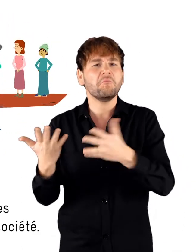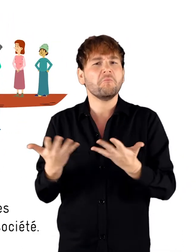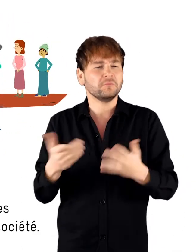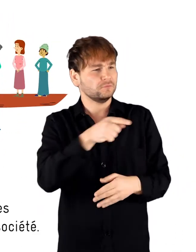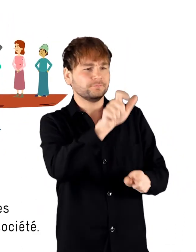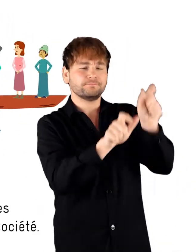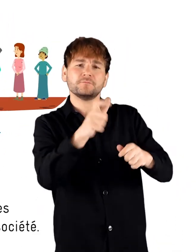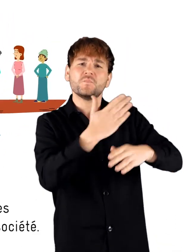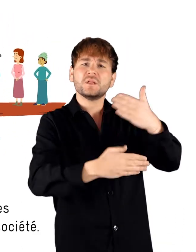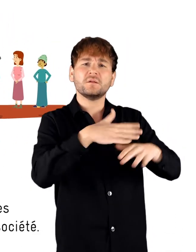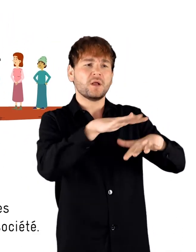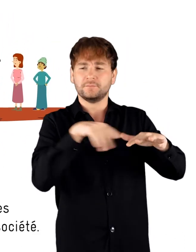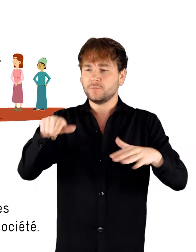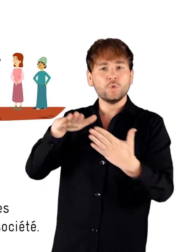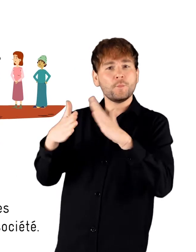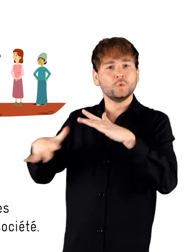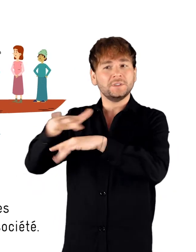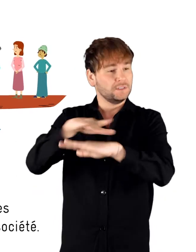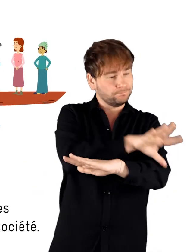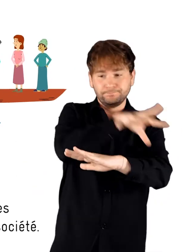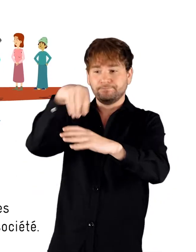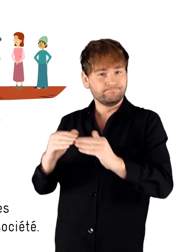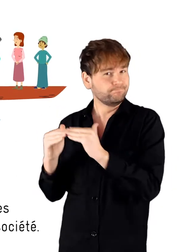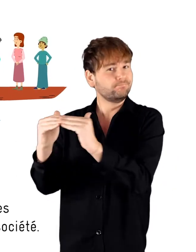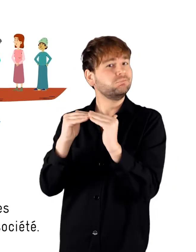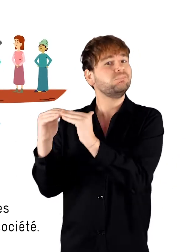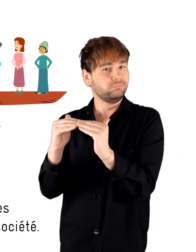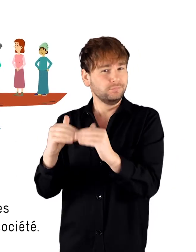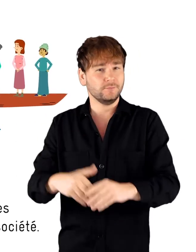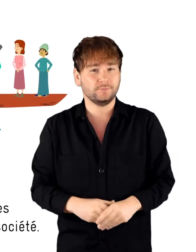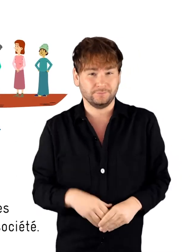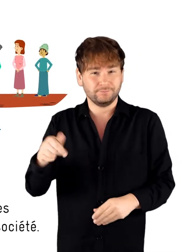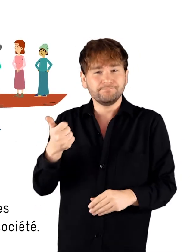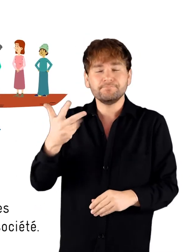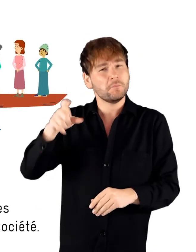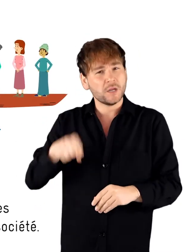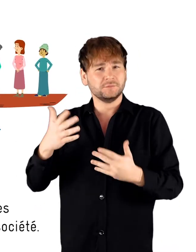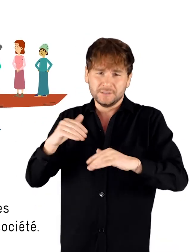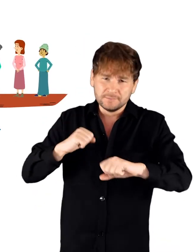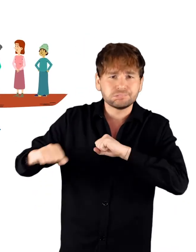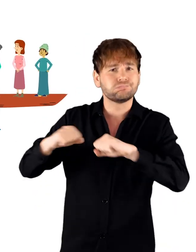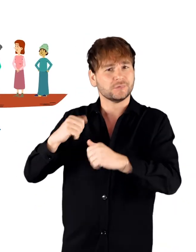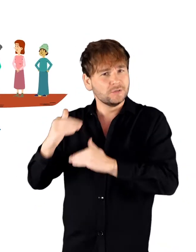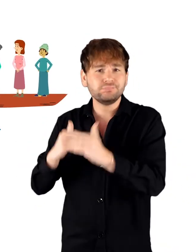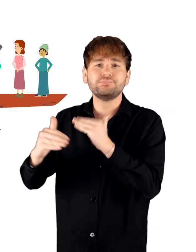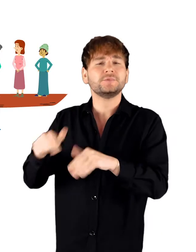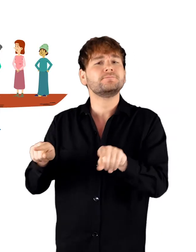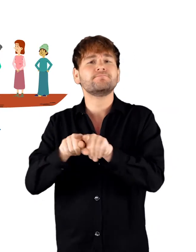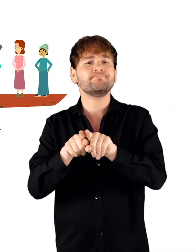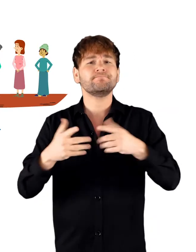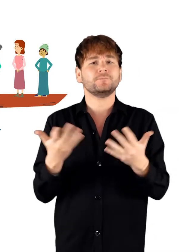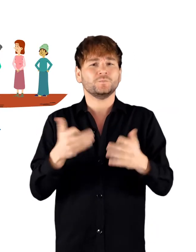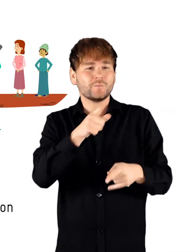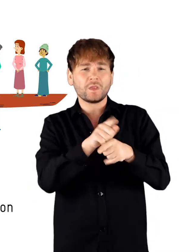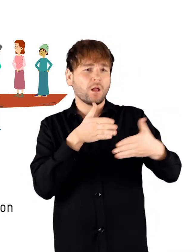L'inclusion décrit la participation égale des personnes en situation de handicap dans une société. Mais il doit y avoir